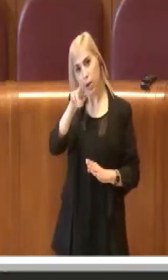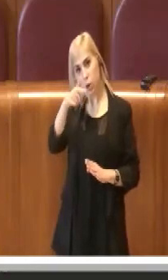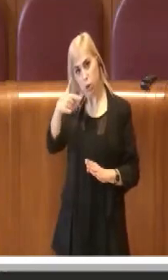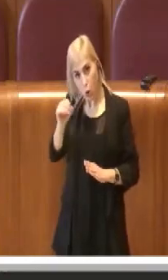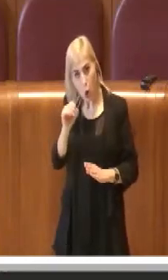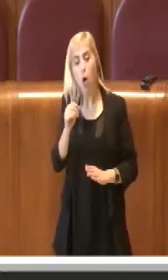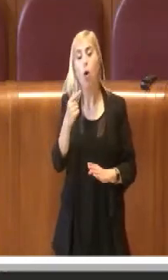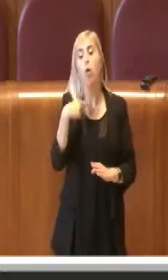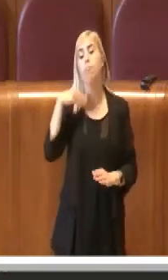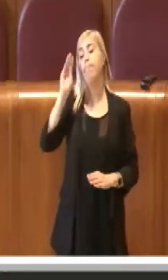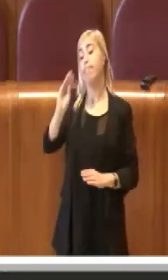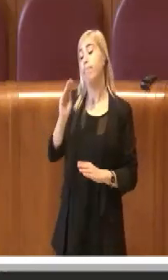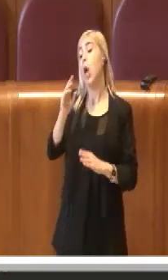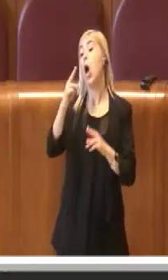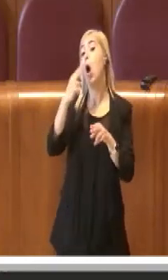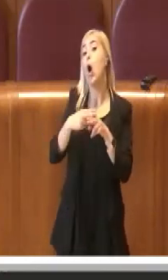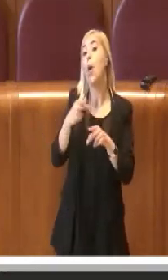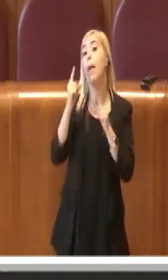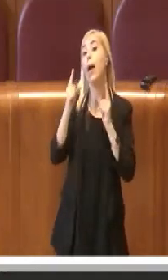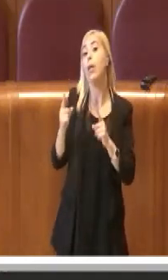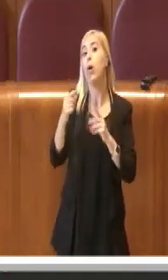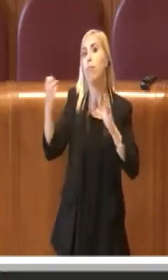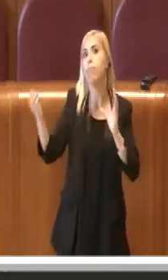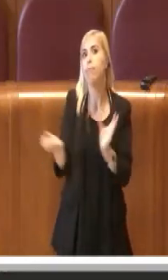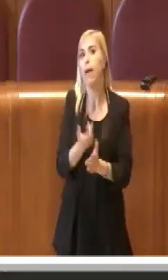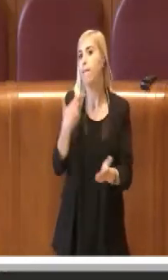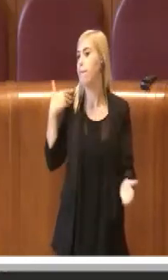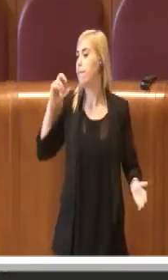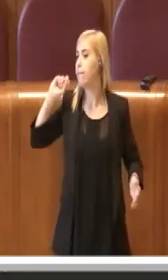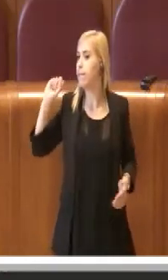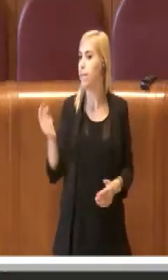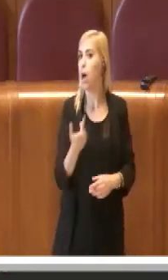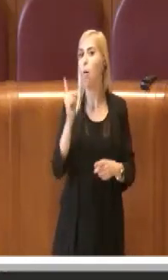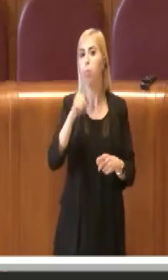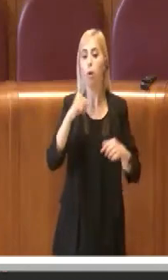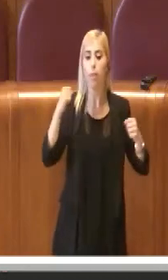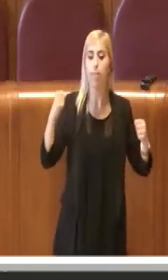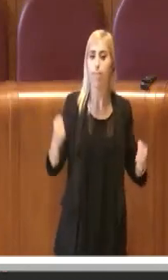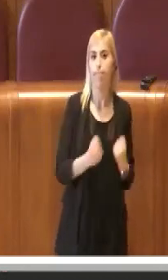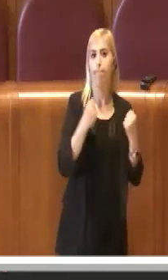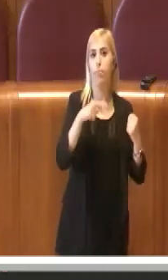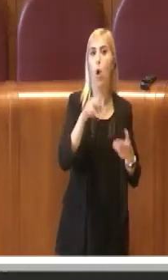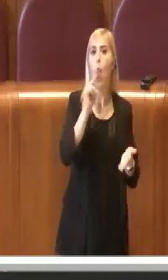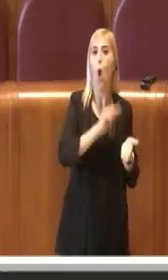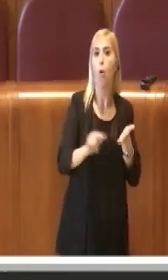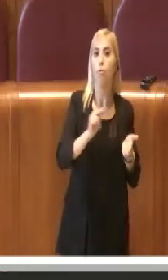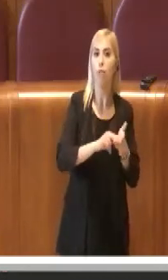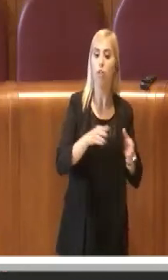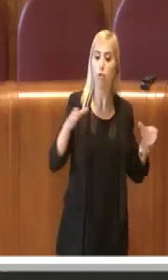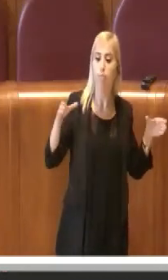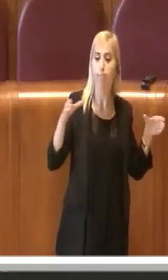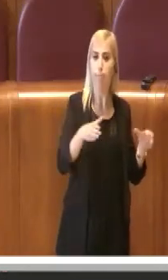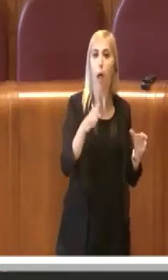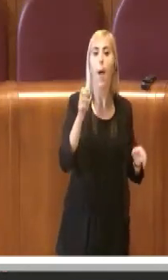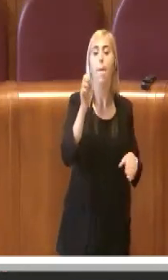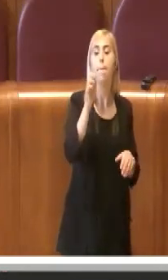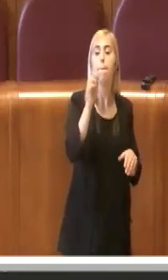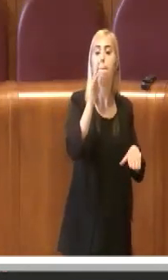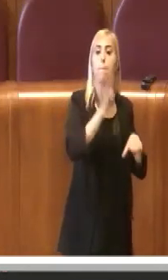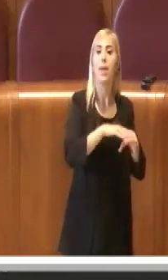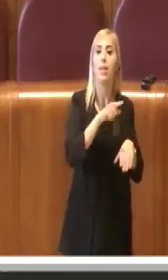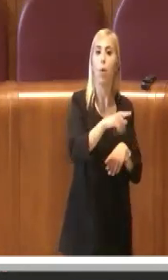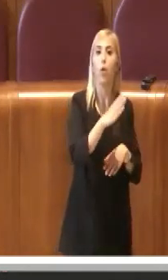di attivarsi al più presto e abbiamo attivato anche i nostri uffici del Dipartimento Patrimonio per